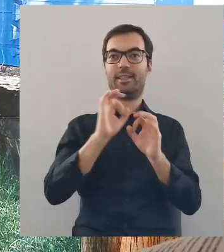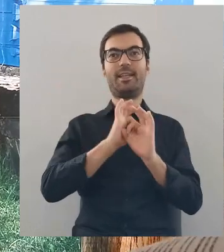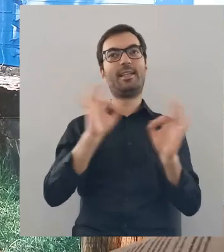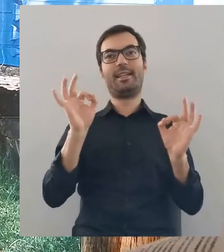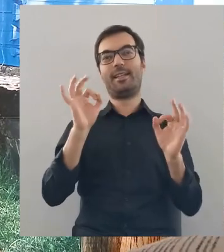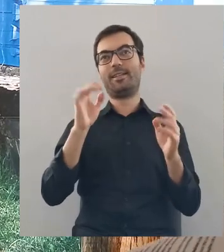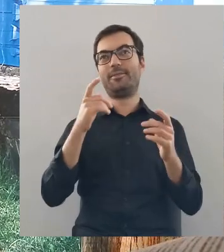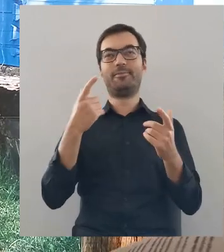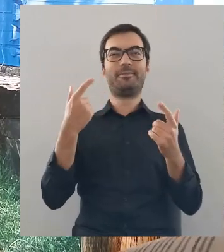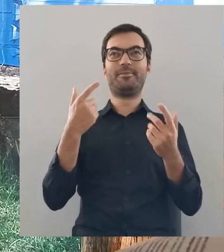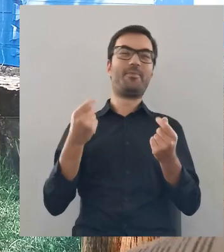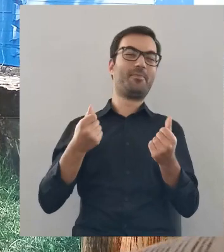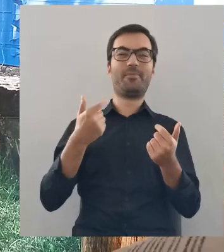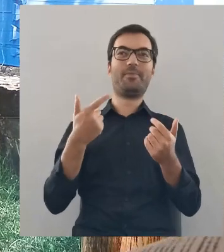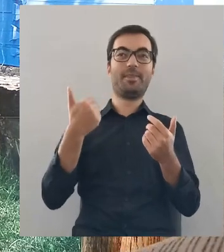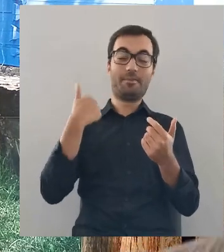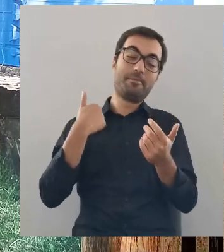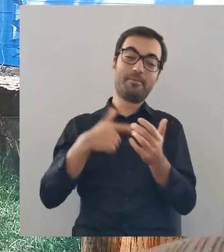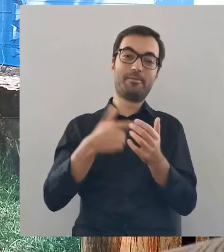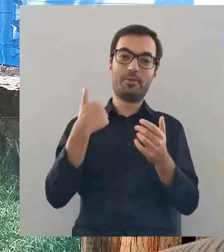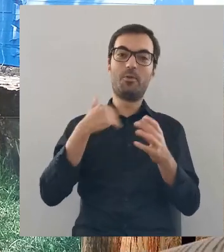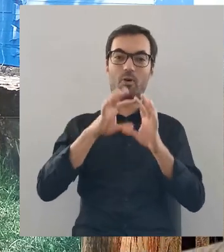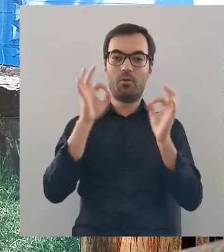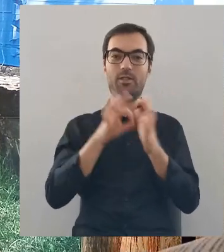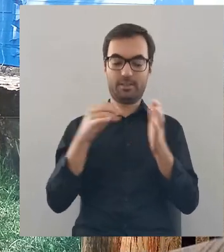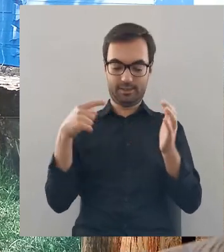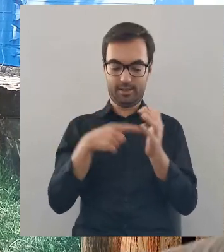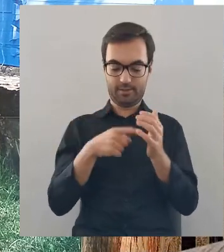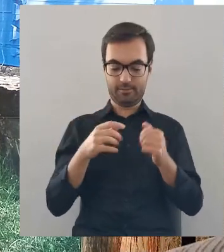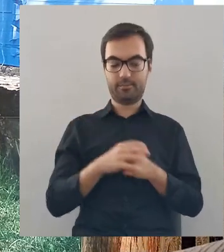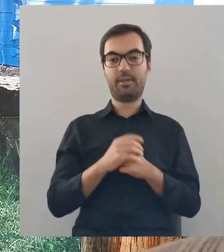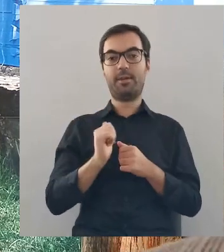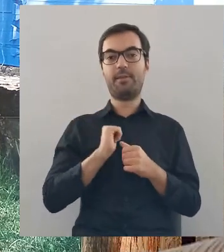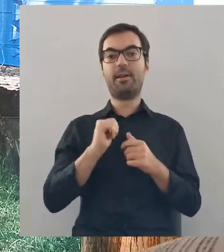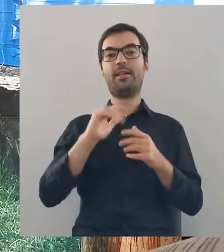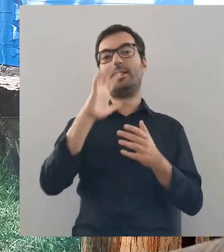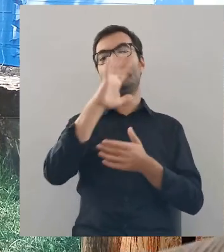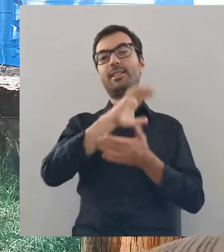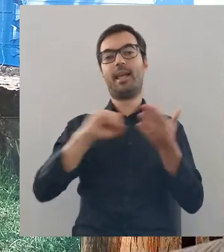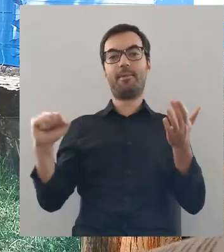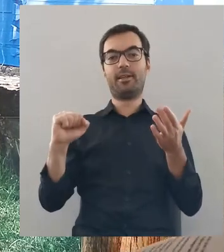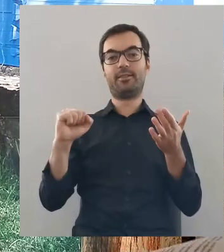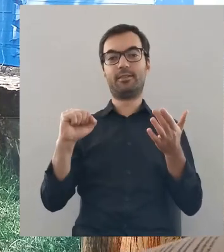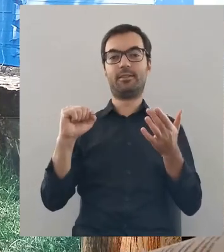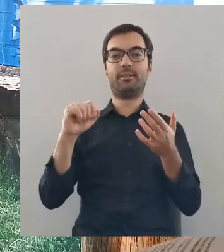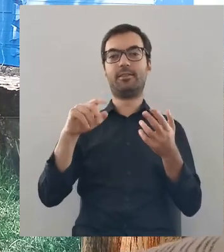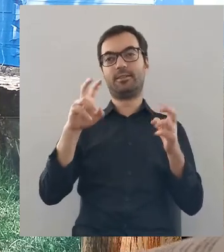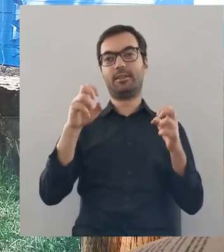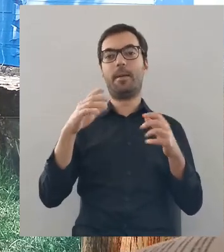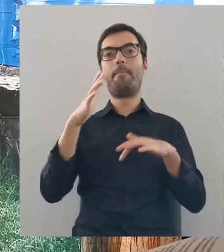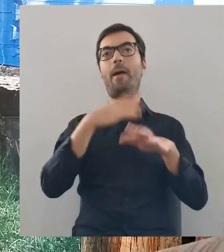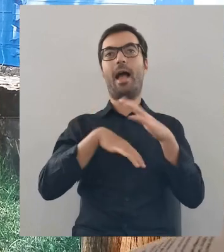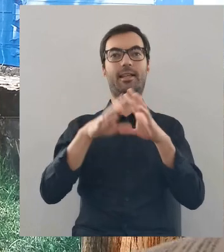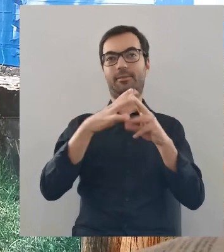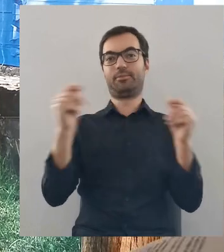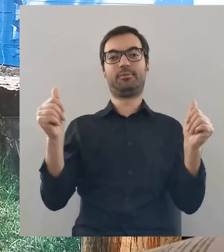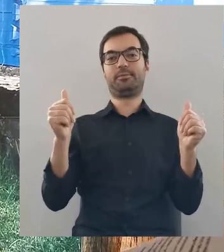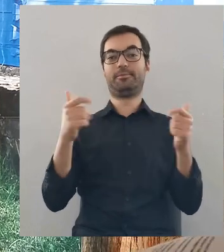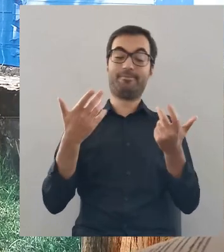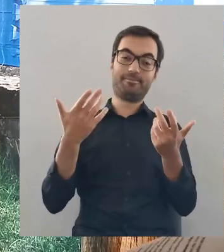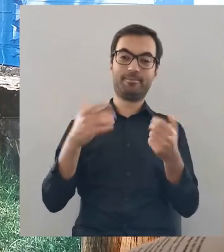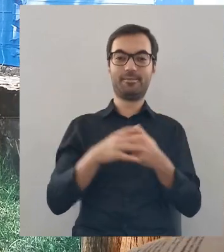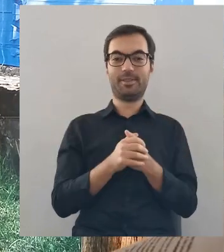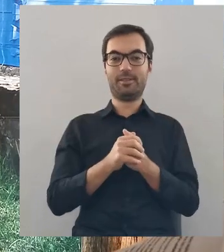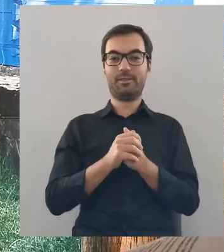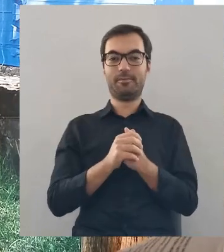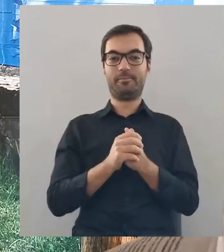idealne słowo, ale taki był generalnie cel, żeby odebrać tę przedchrześcijańską